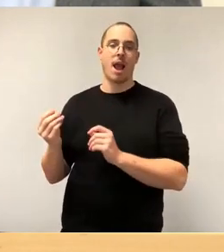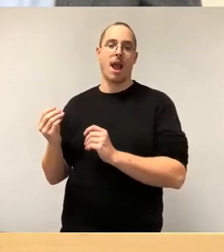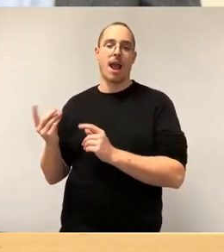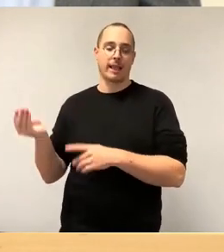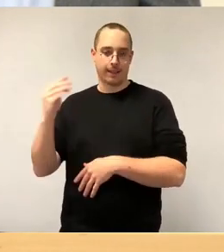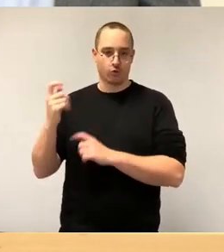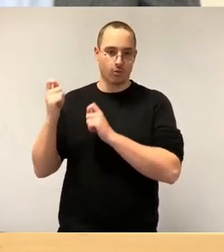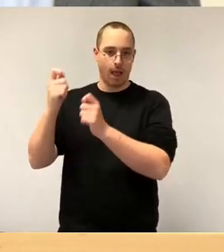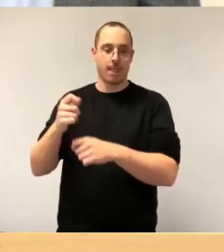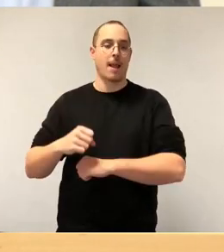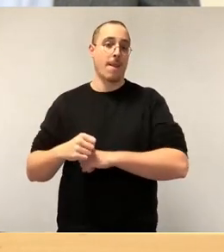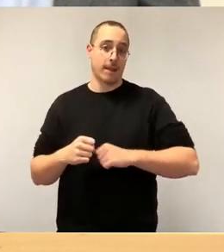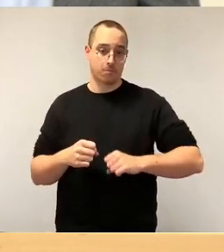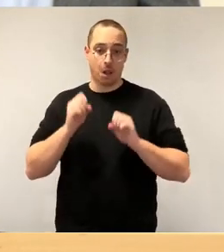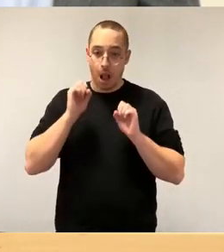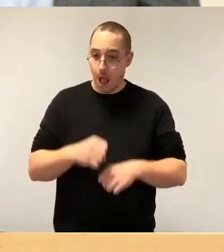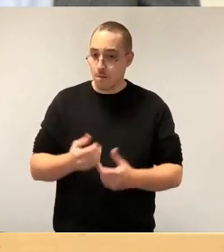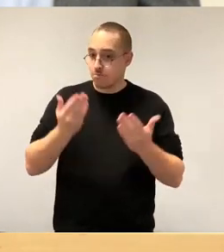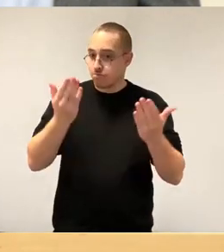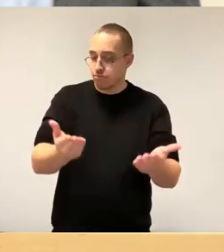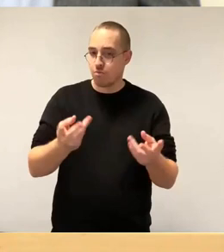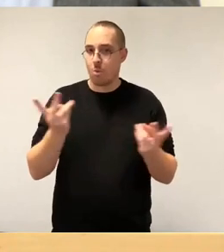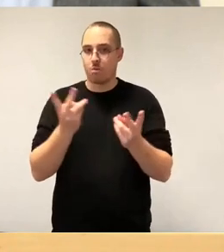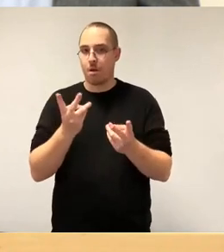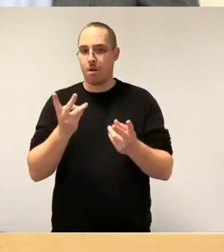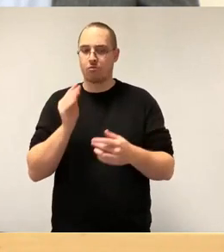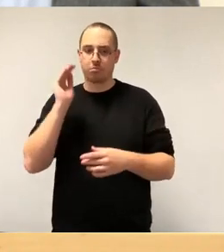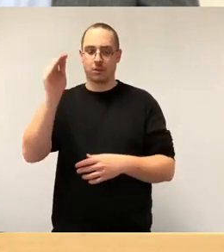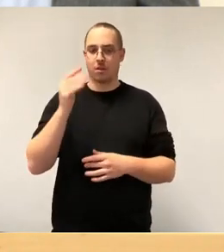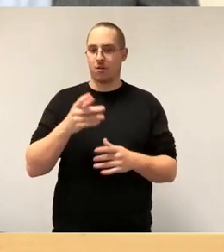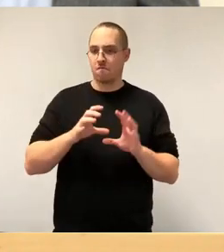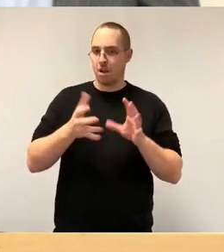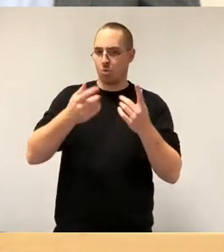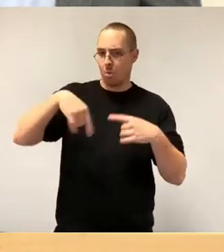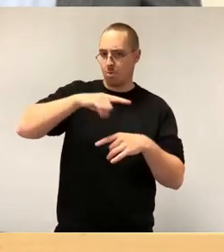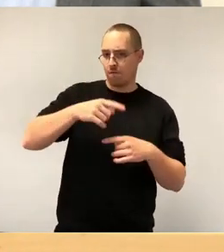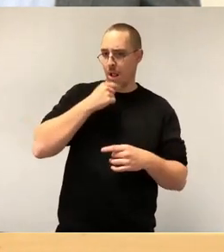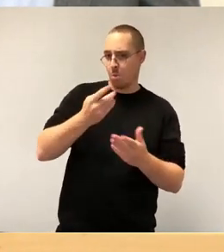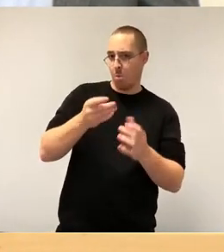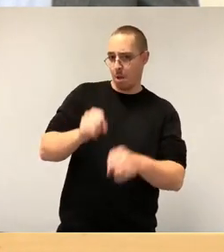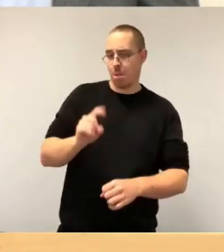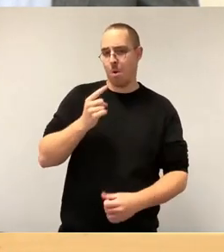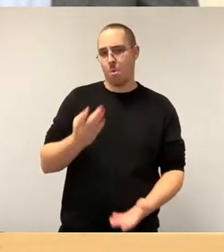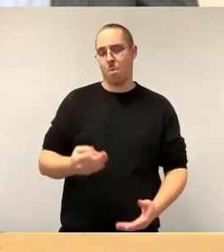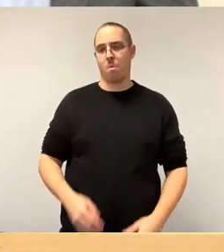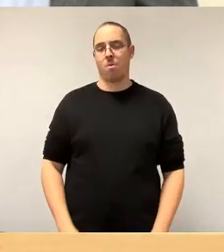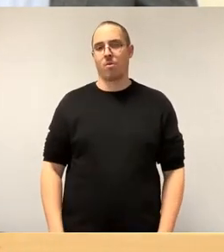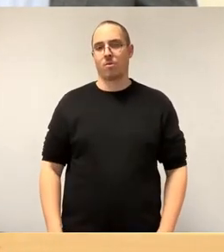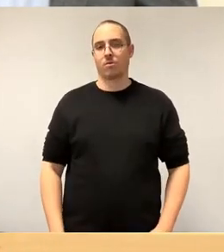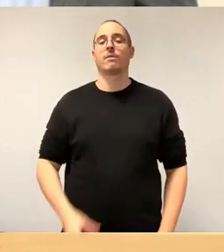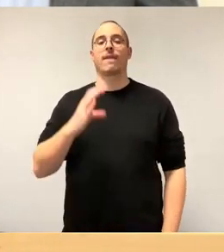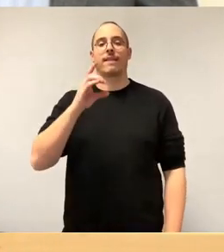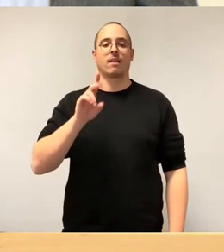eingebracht werden oder wenn es in der Fraktionsrunde sein soll, können wir es auch dort machen. Fraktionsrunde ist CDU. Jetzt, bitteschön, Herr Krüger.